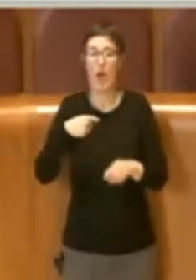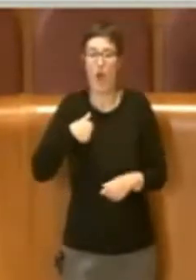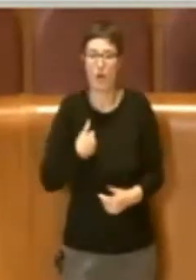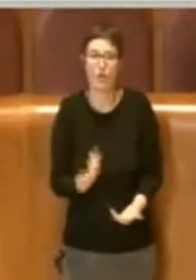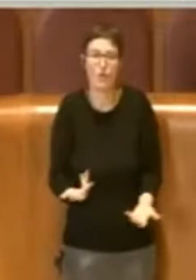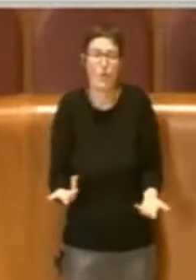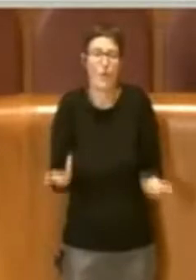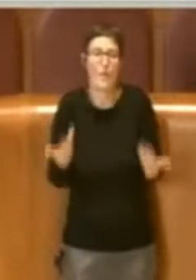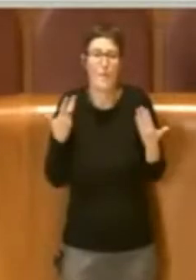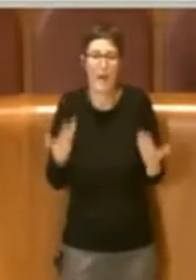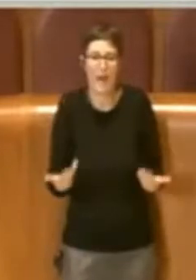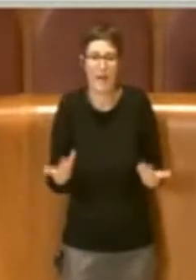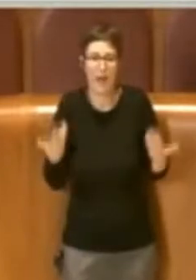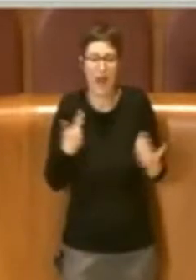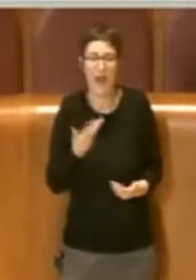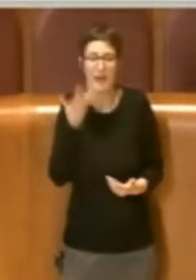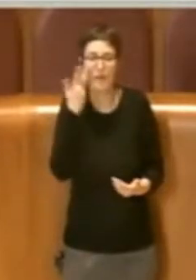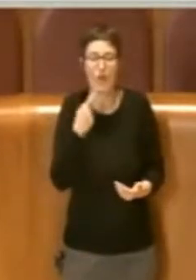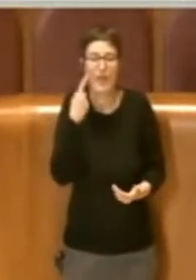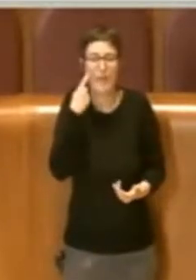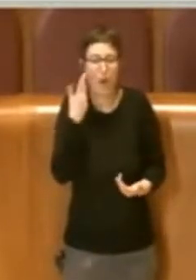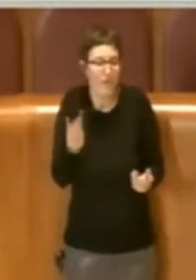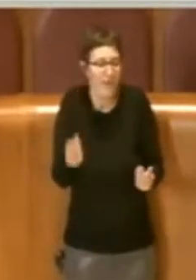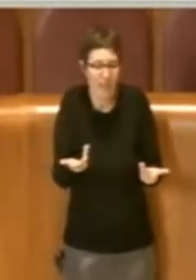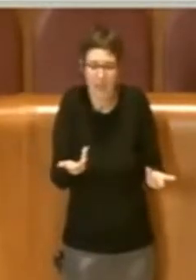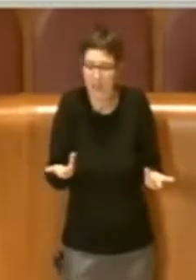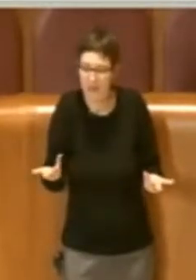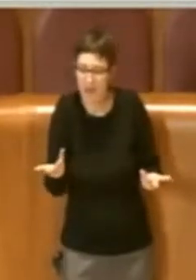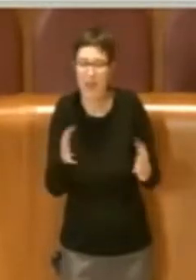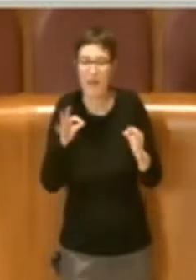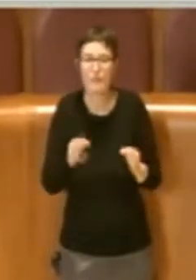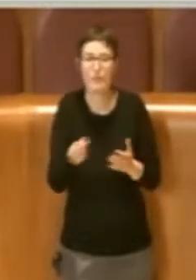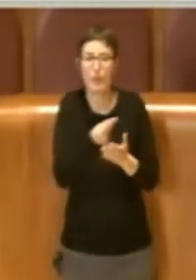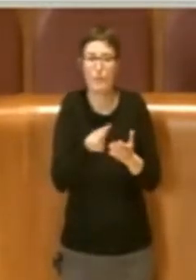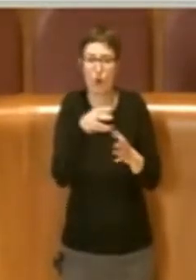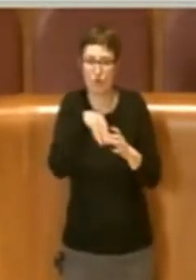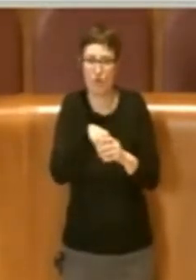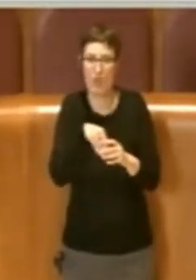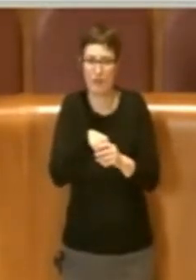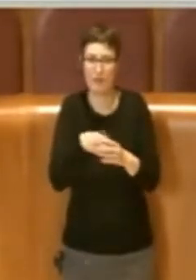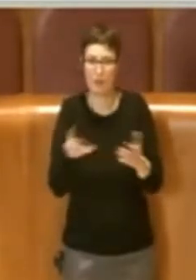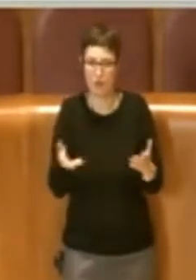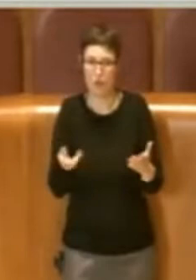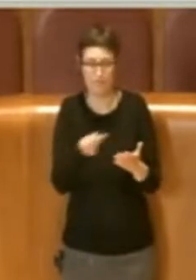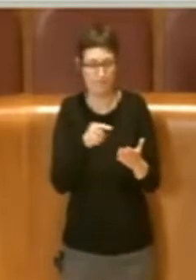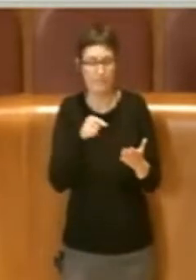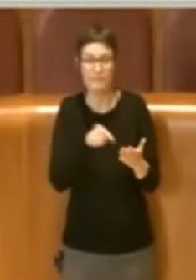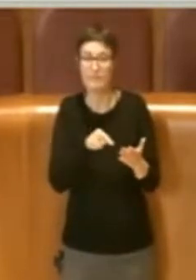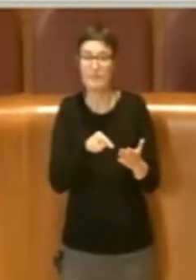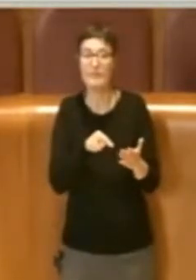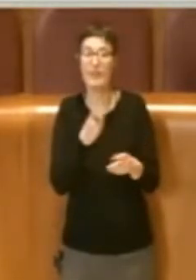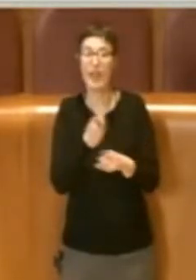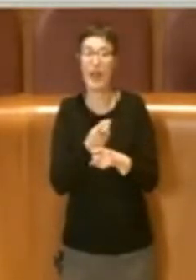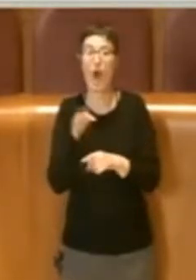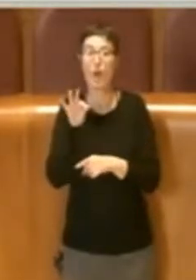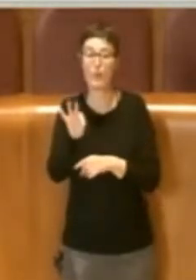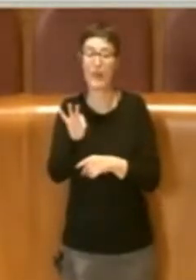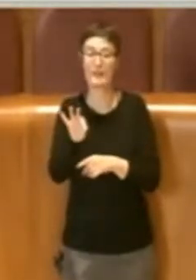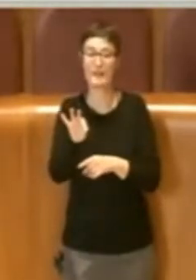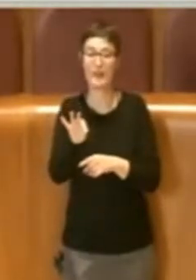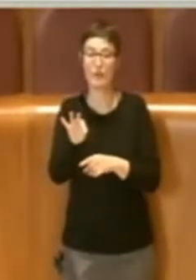veramente di vederle queste cose all'interno di un progetto che dovrà mirare alla